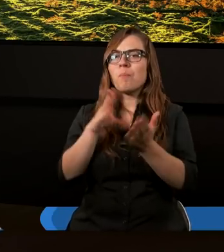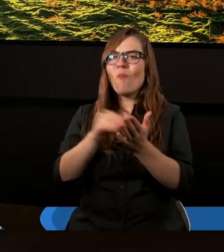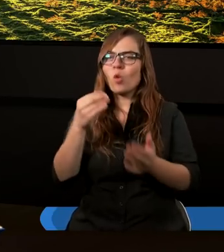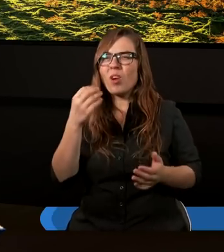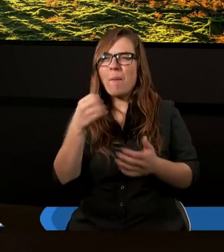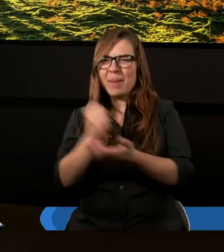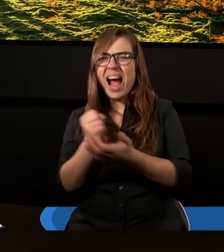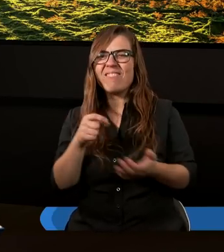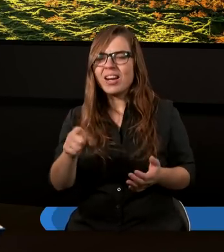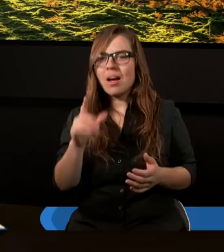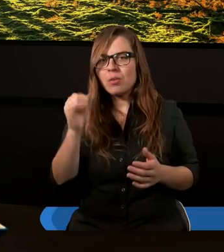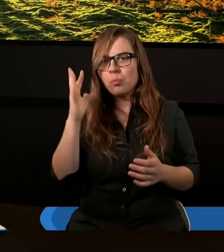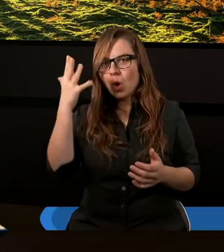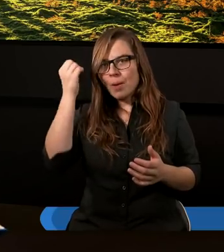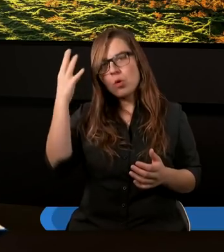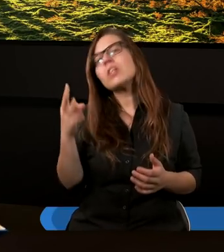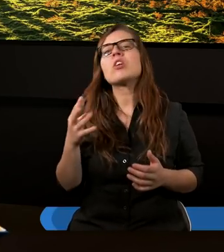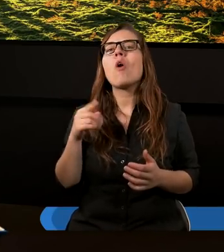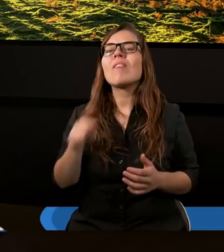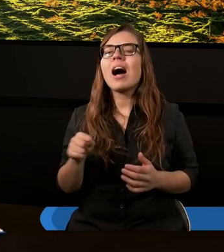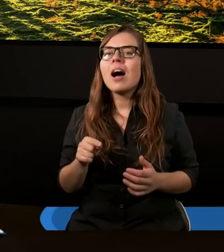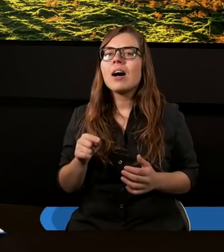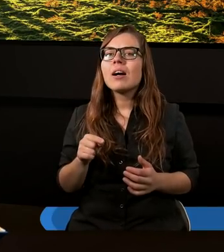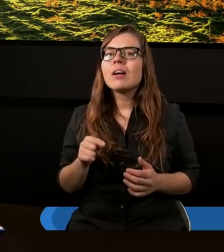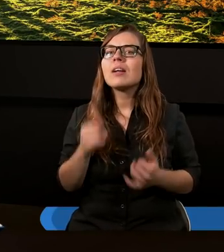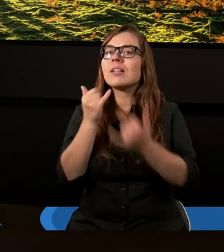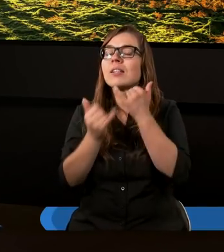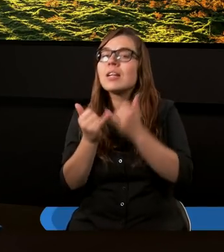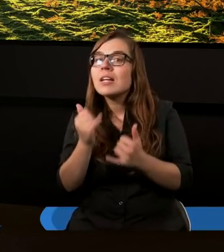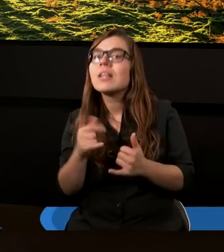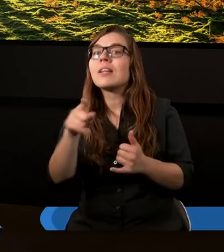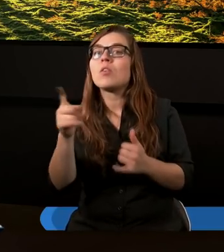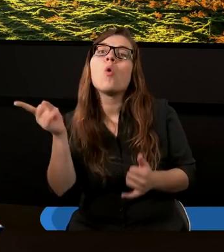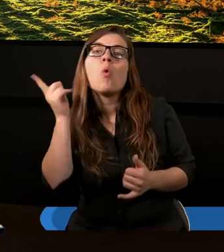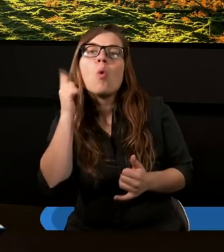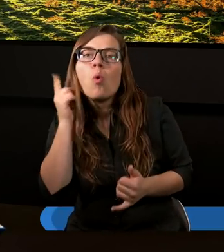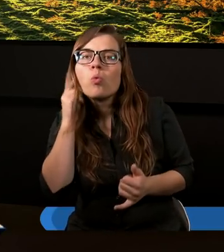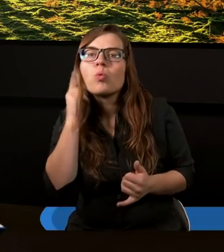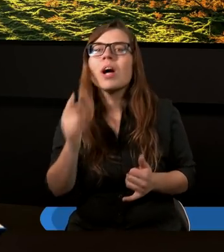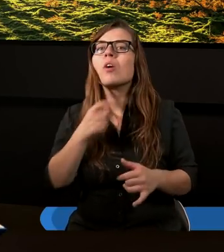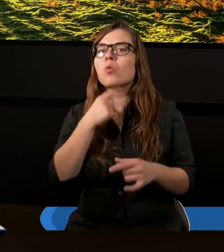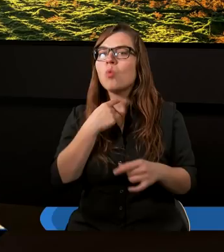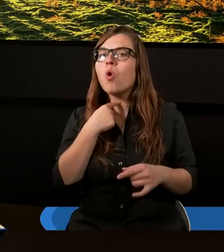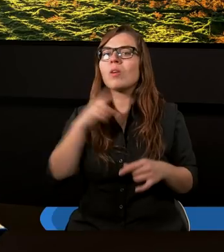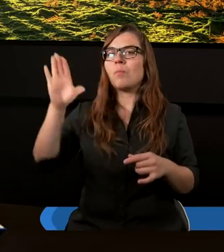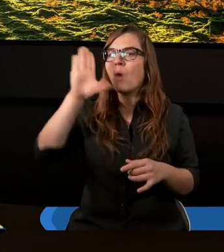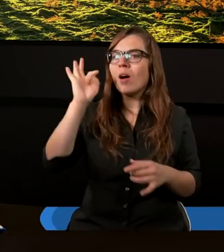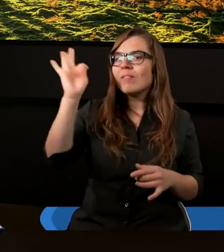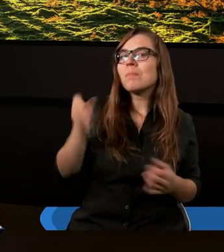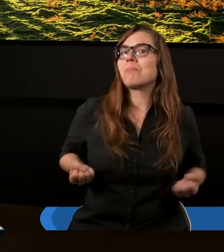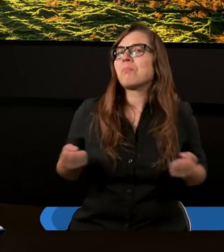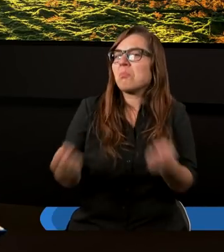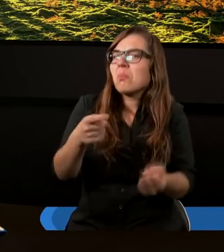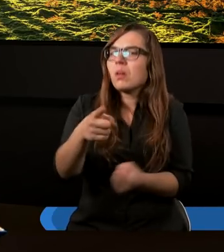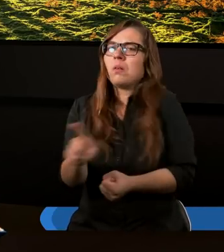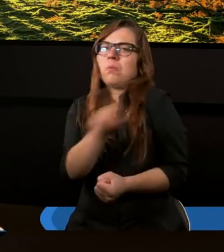prawie, w tej księdze powtórzonego prawa. Jeżeli zaś usłuchasz głosu Pana Boga Twego i będziesz pilnie